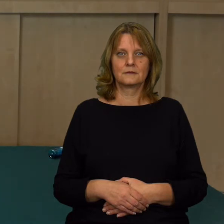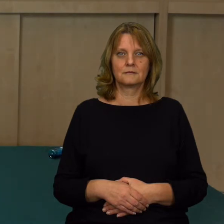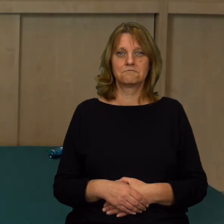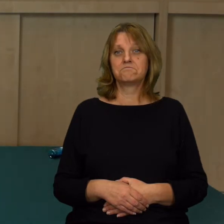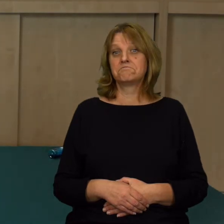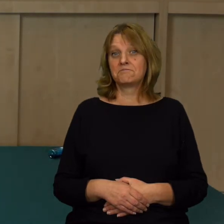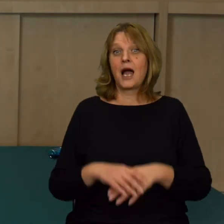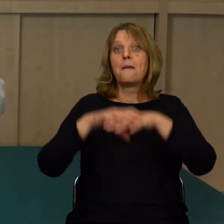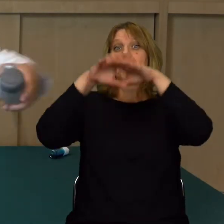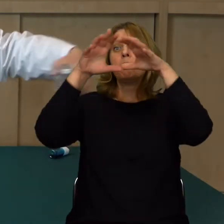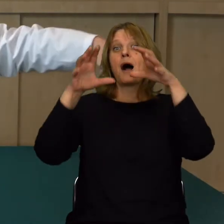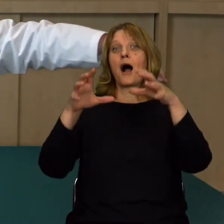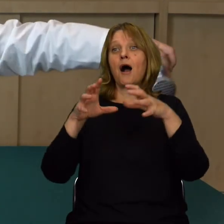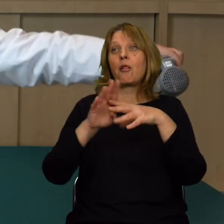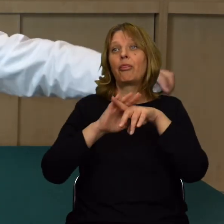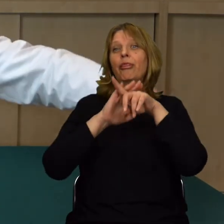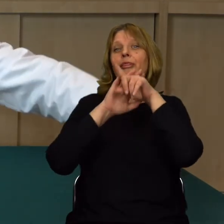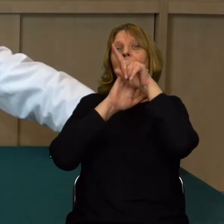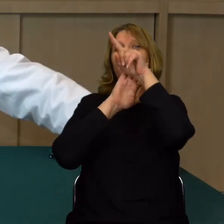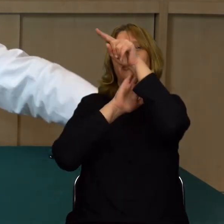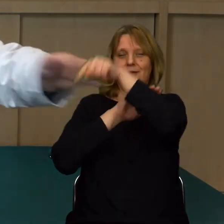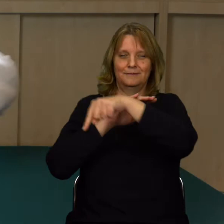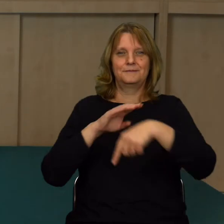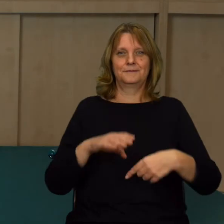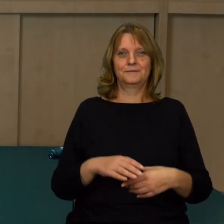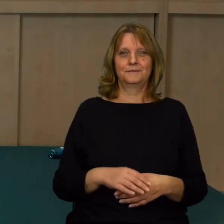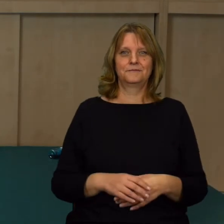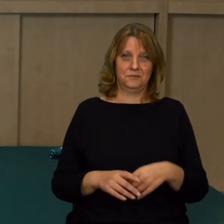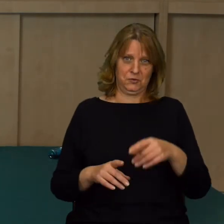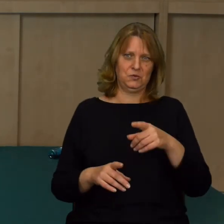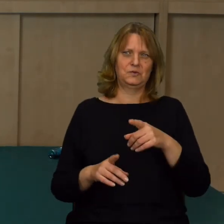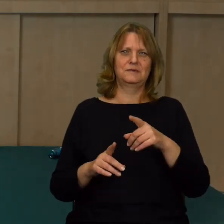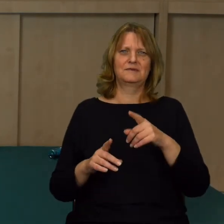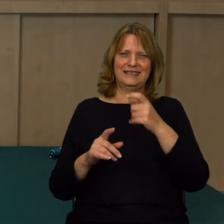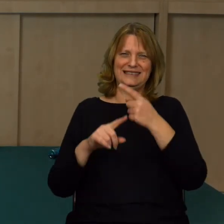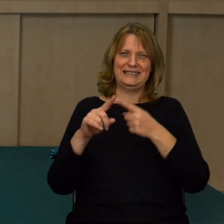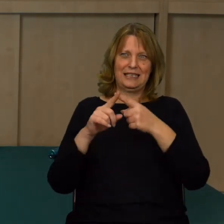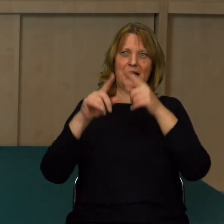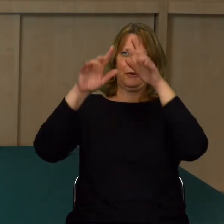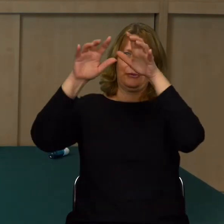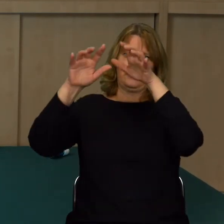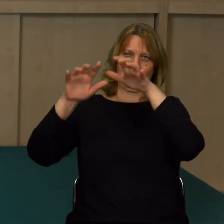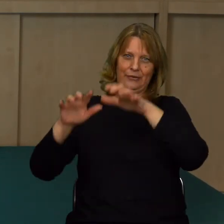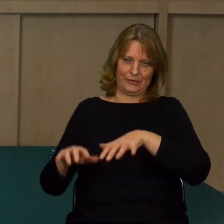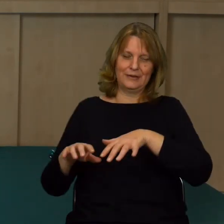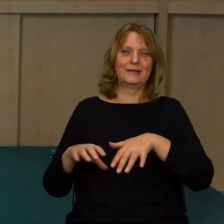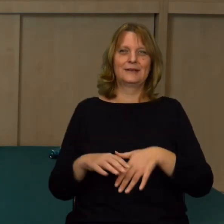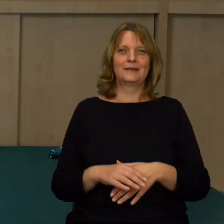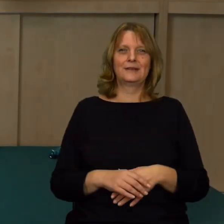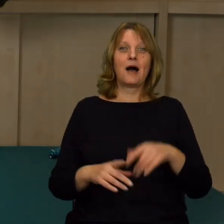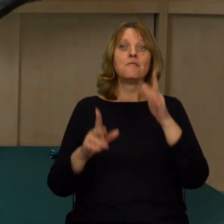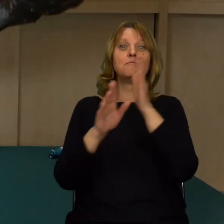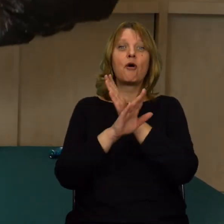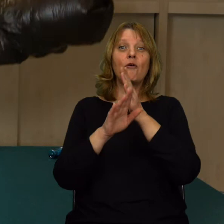I balon odleciał nam już pod sufit. Możliwe, że za krótką chwilę upadnie, jak